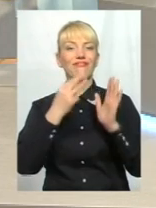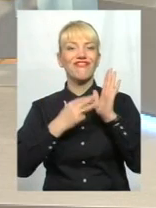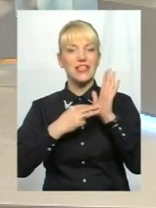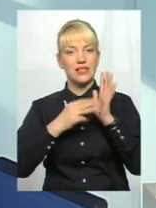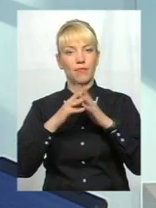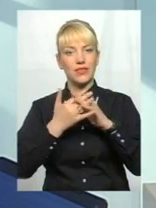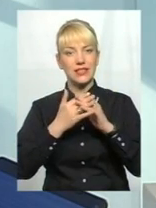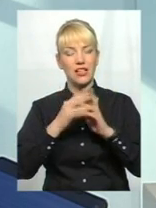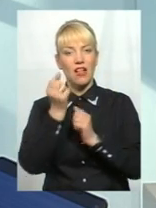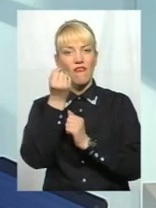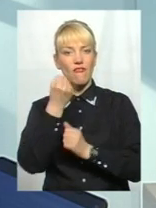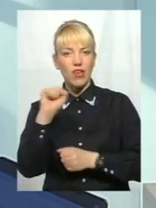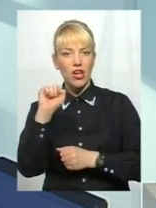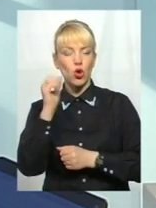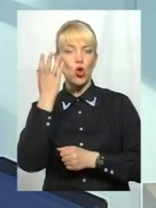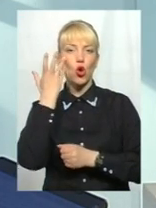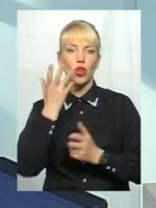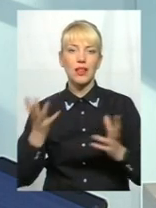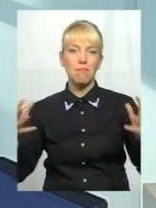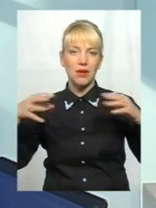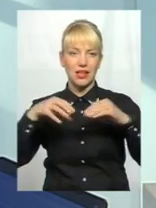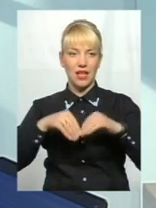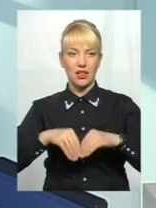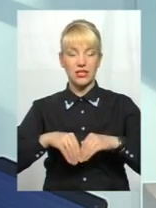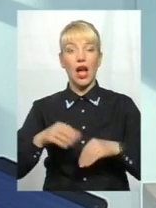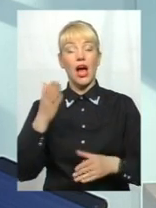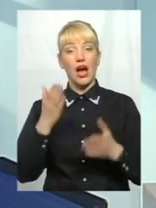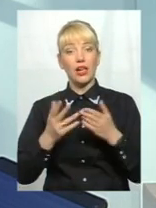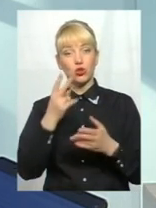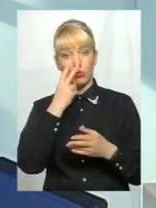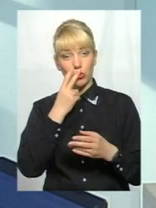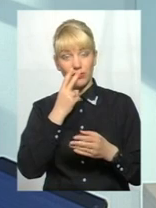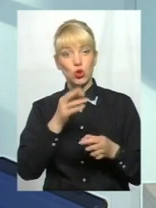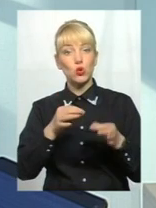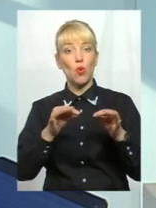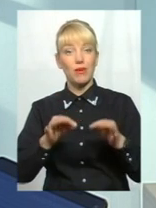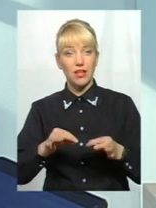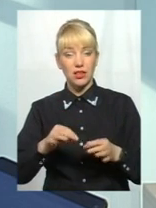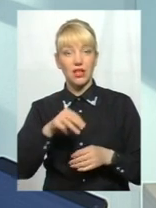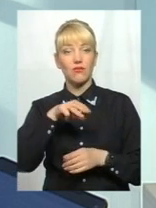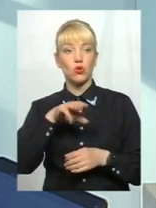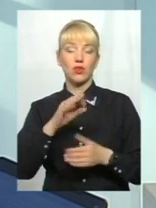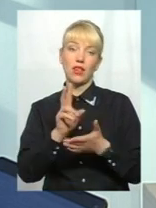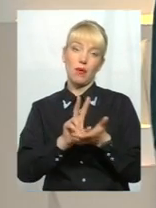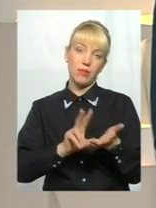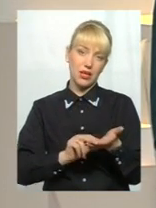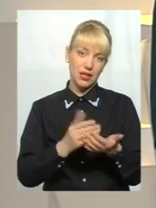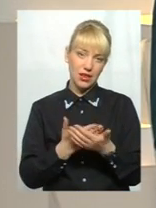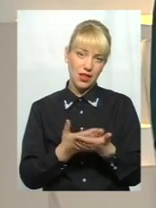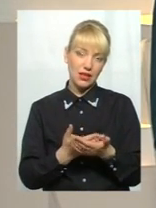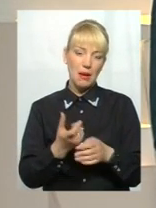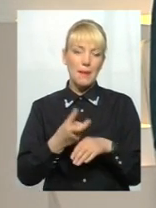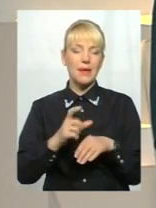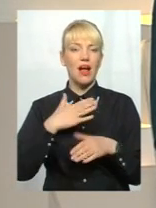приєдналися. Але коли об'єднання відбувається суб'єктивно, наприклад, що там, наприклад, більш активний